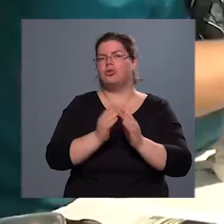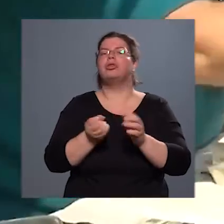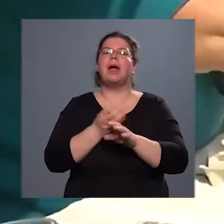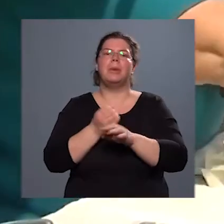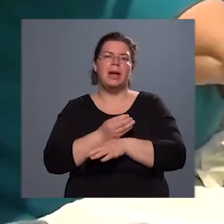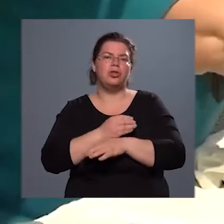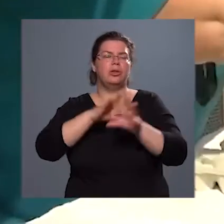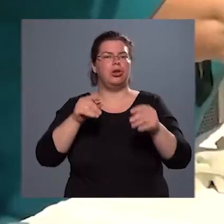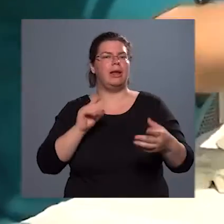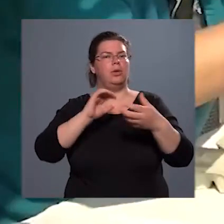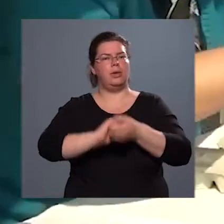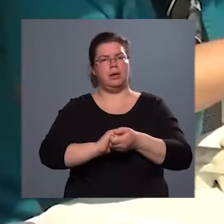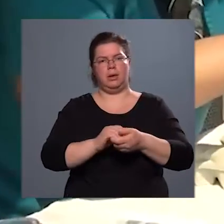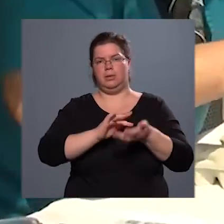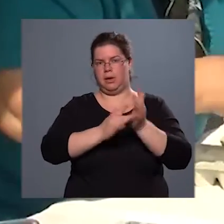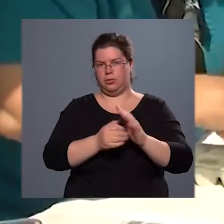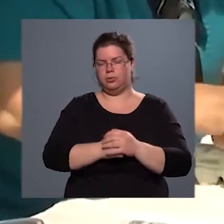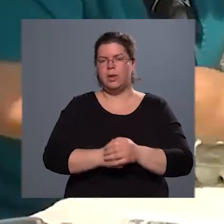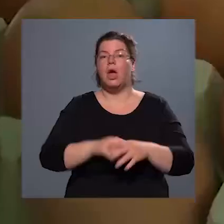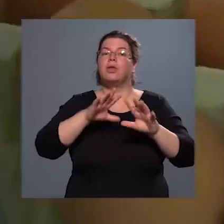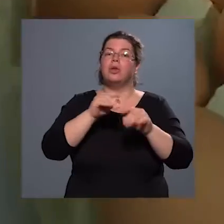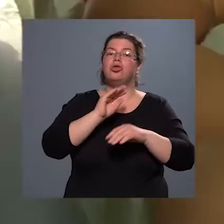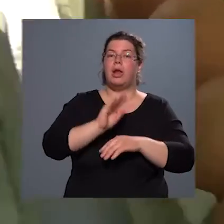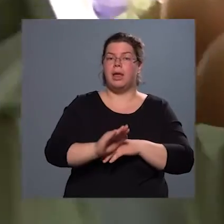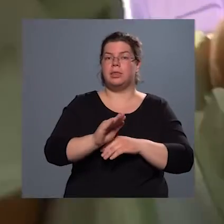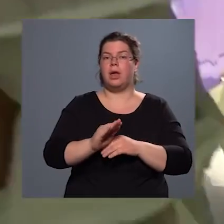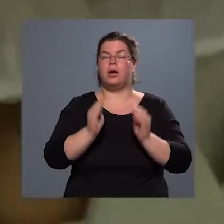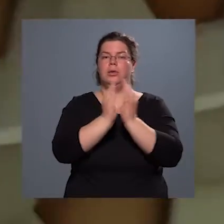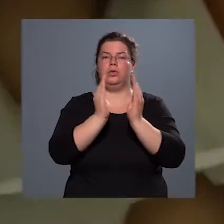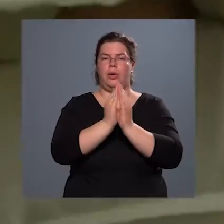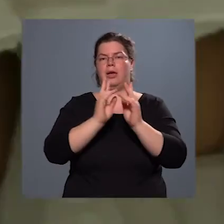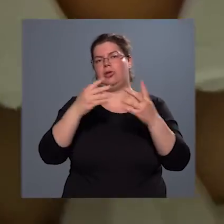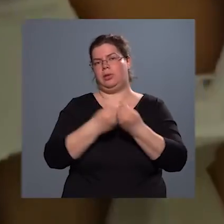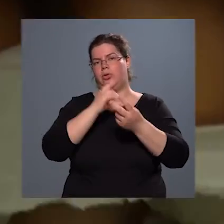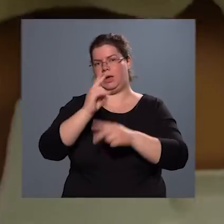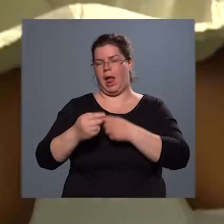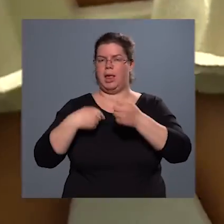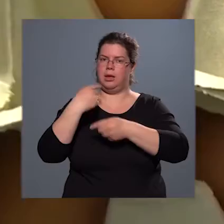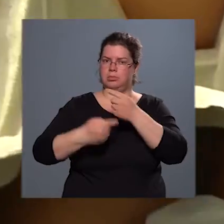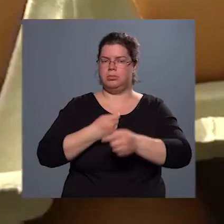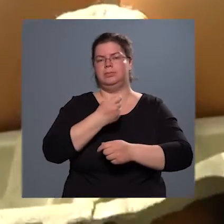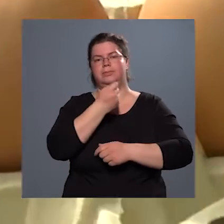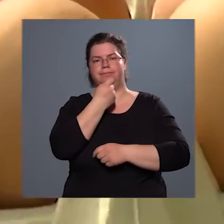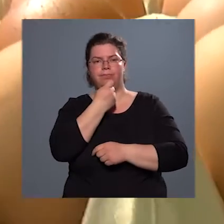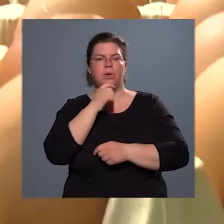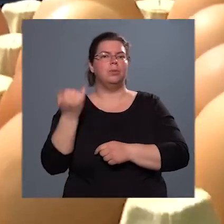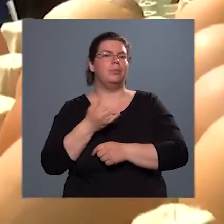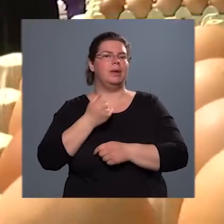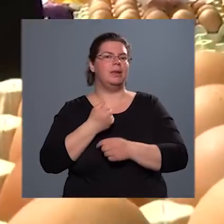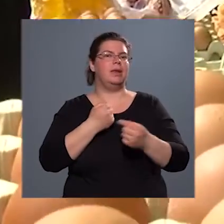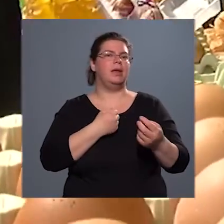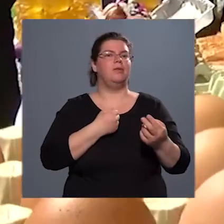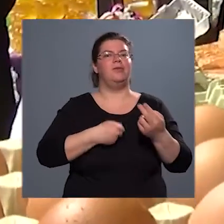szimbolizálja. A hagyomány szerint a családnak a tojást együtt kellett elfogyasztani a húsvéti asztalnál, hogy mindig visszataláljanak